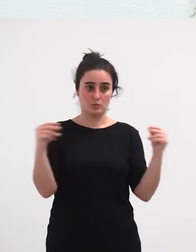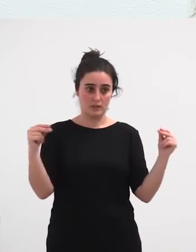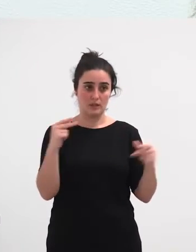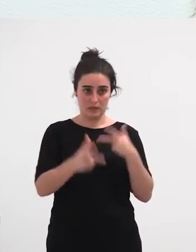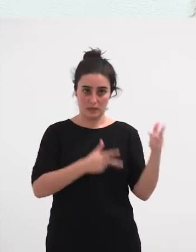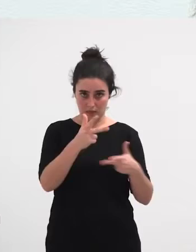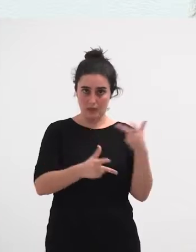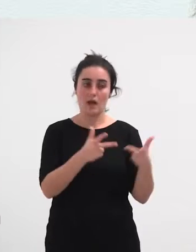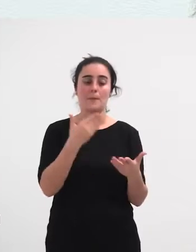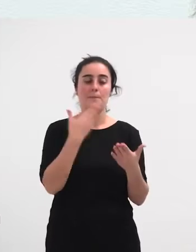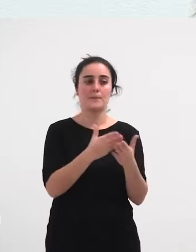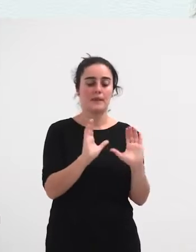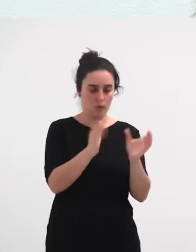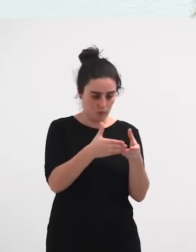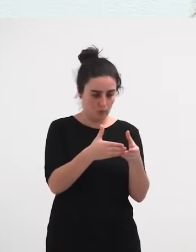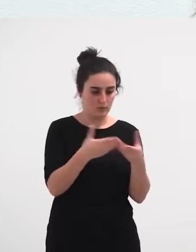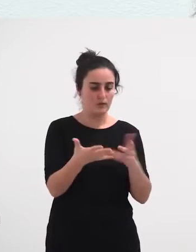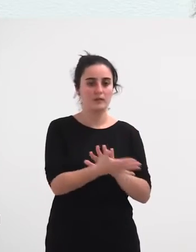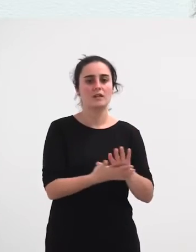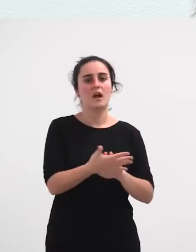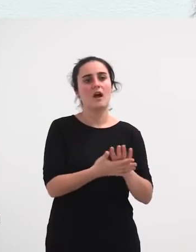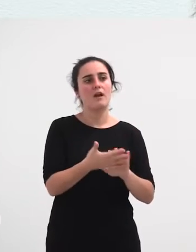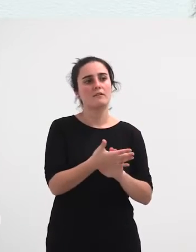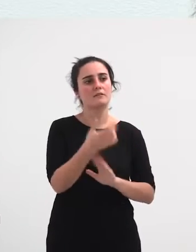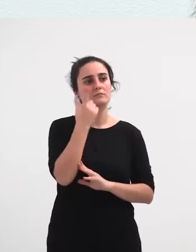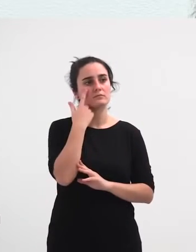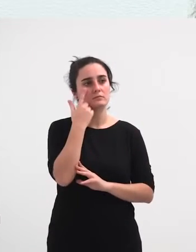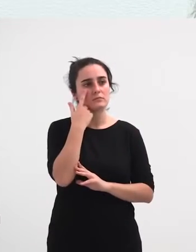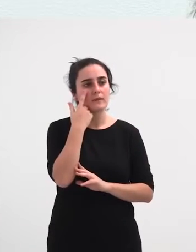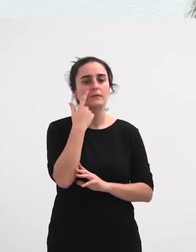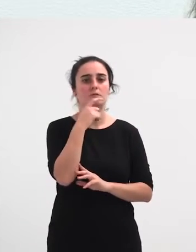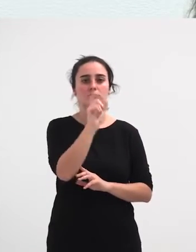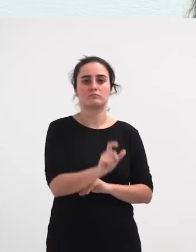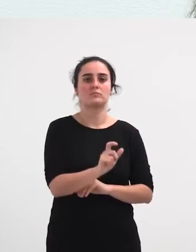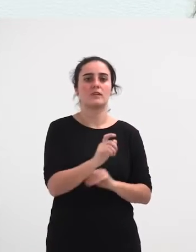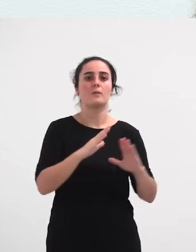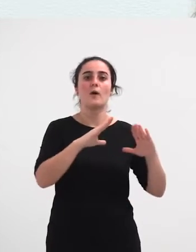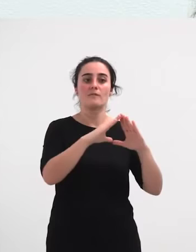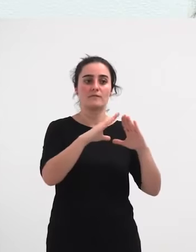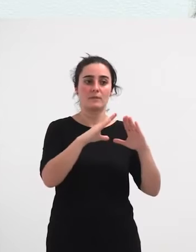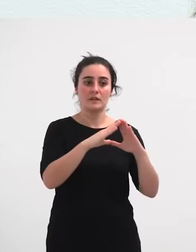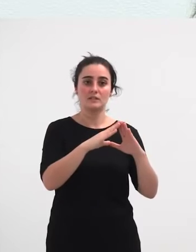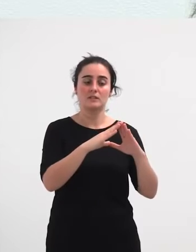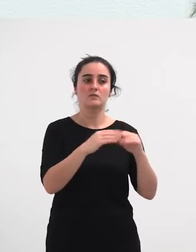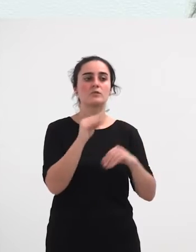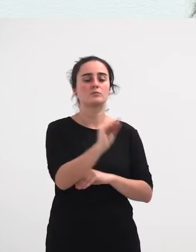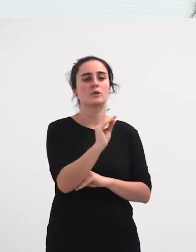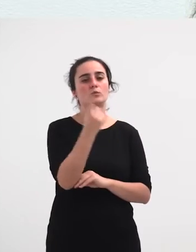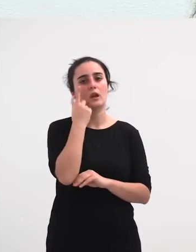eta itsegin zuten eragile feminista hainbatekin, eta galdetu zieten zeintzen euren ustez